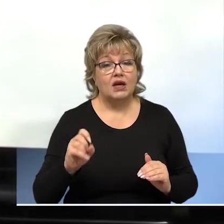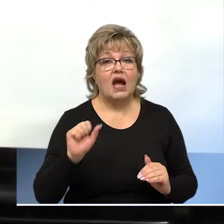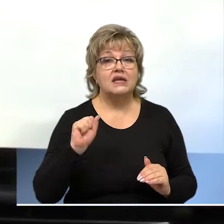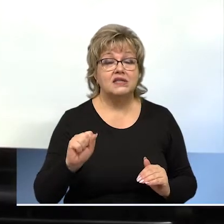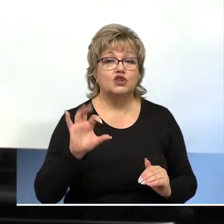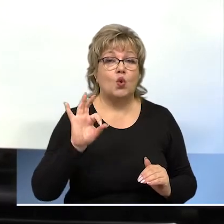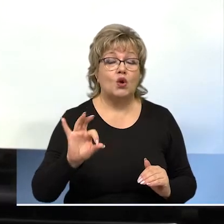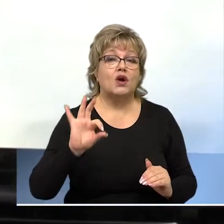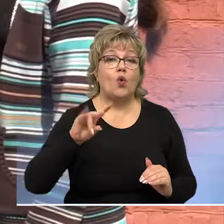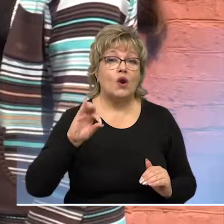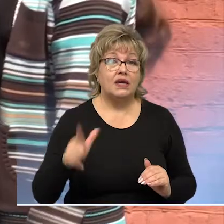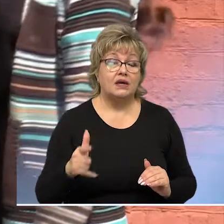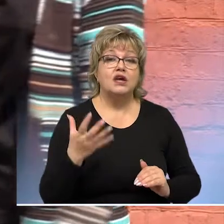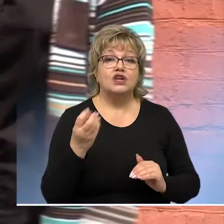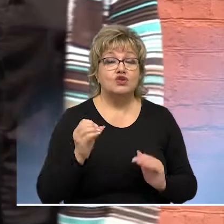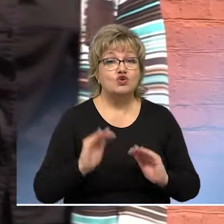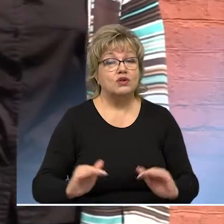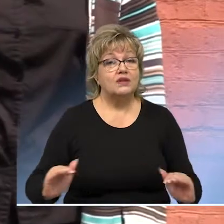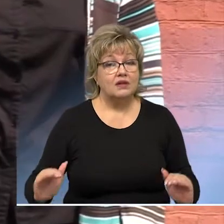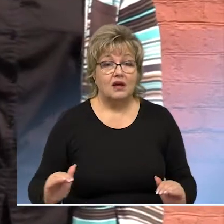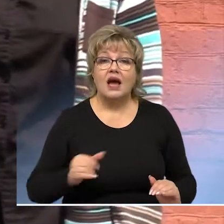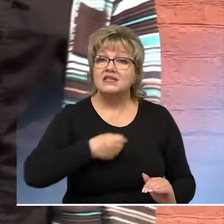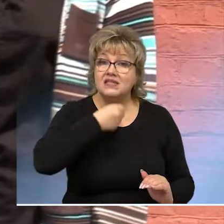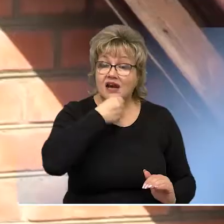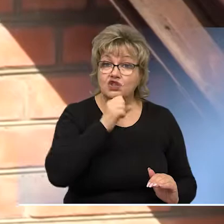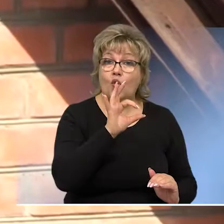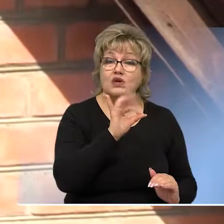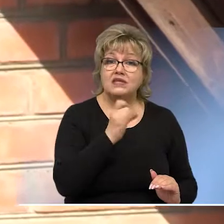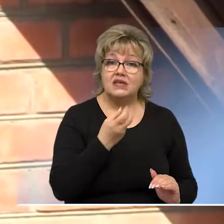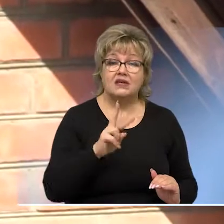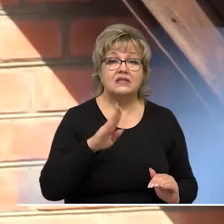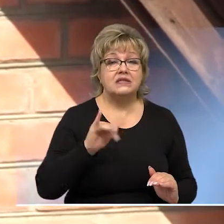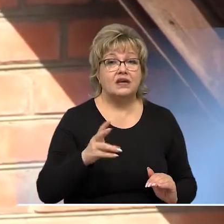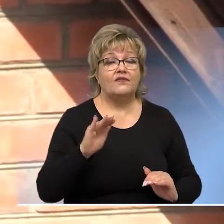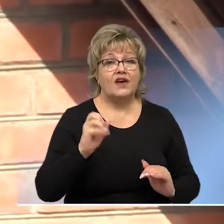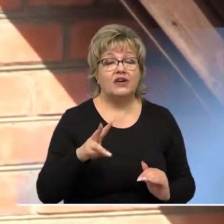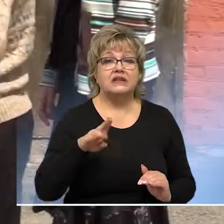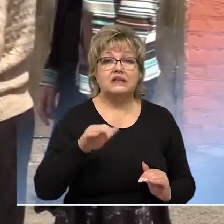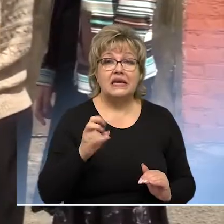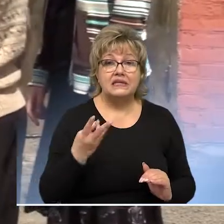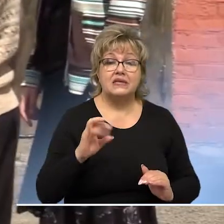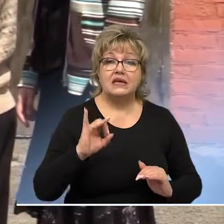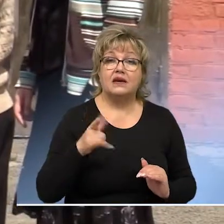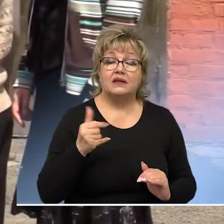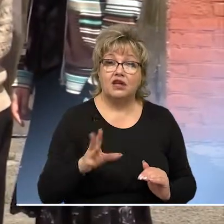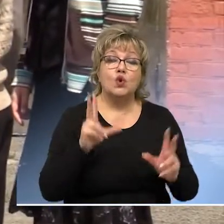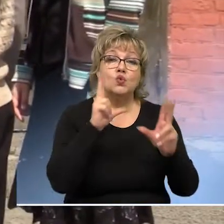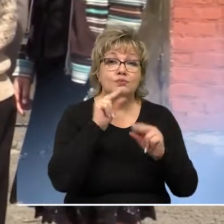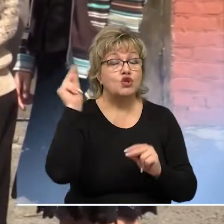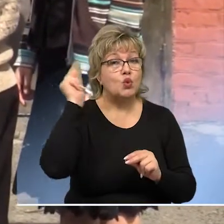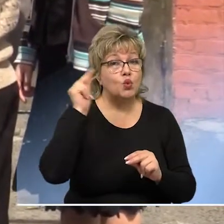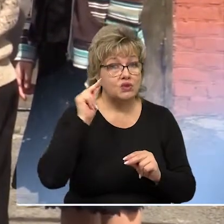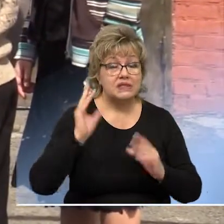Прохор, Александра, Ольга и Олег – еще дошкольники. Зато старшие Аксинья, Тихон, Феофан, Таисия и Игнат